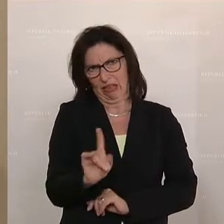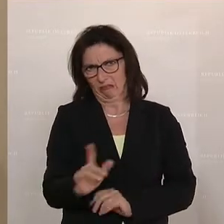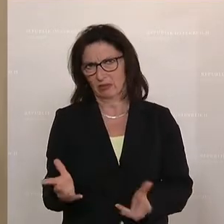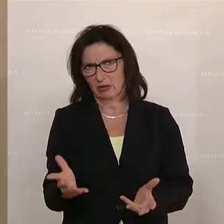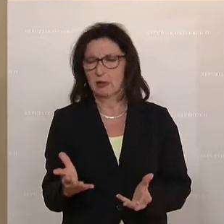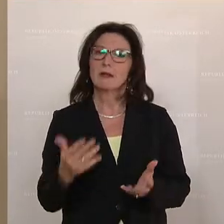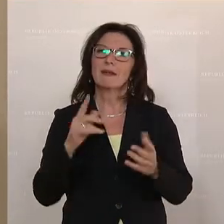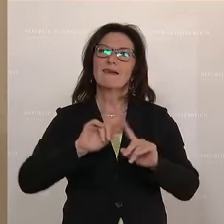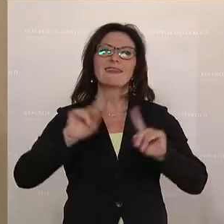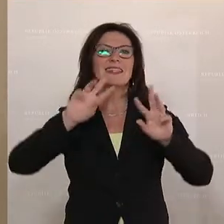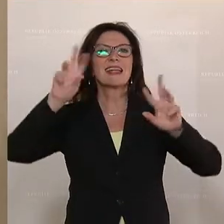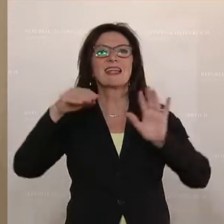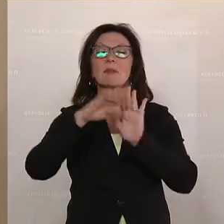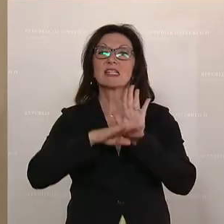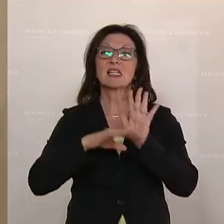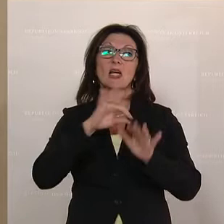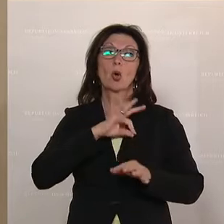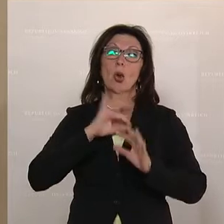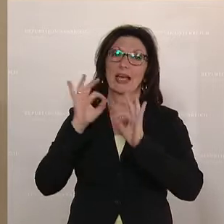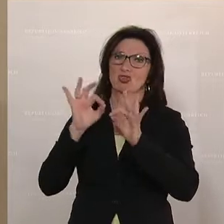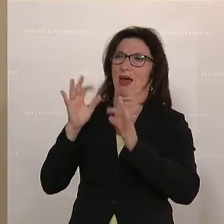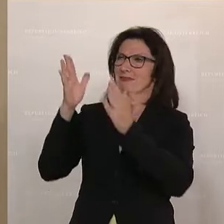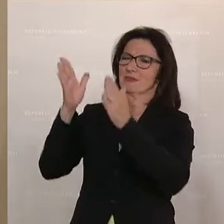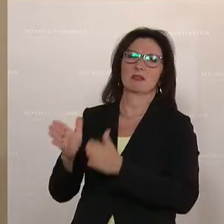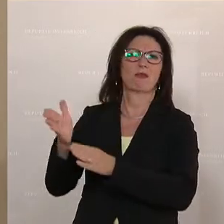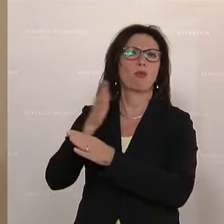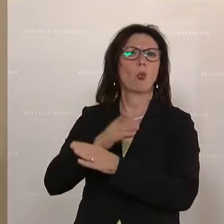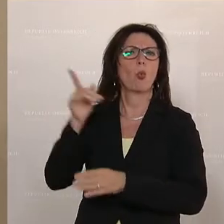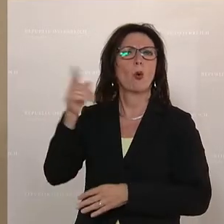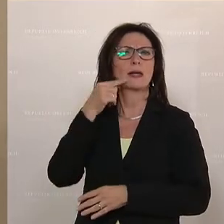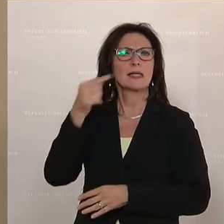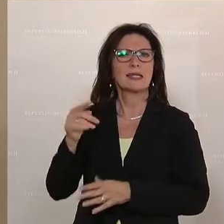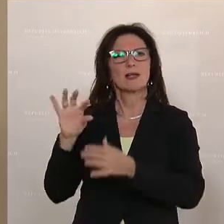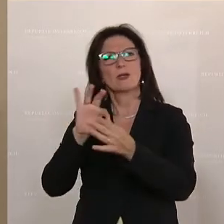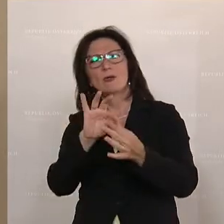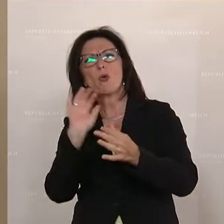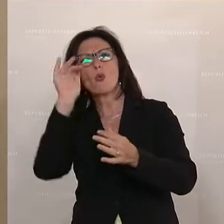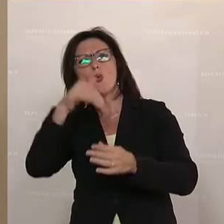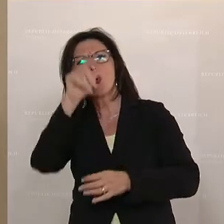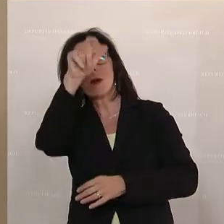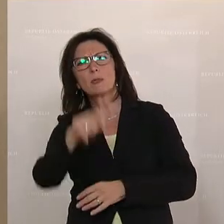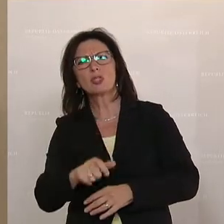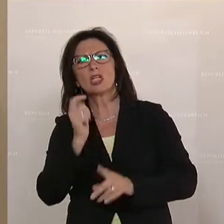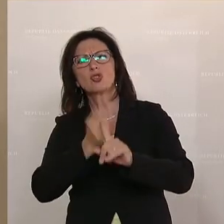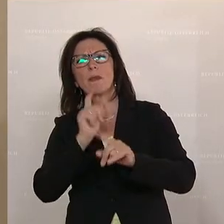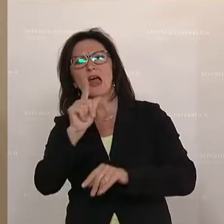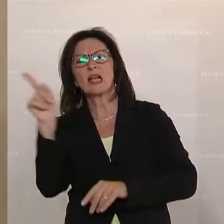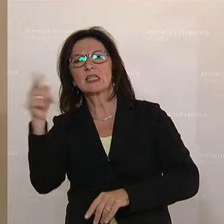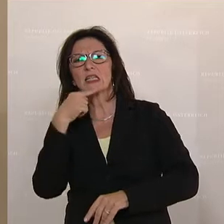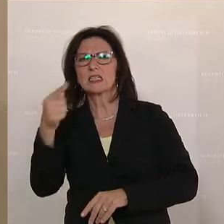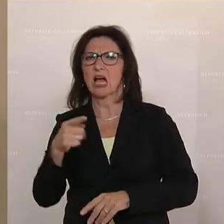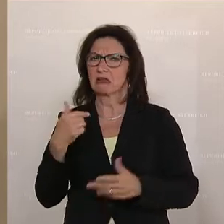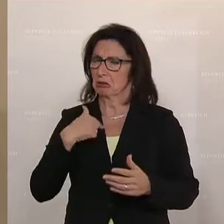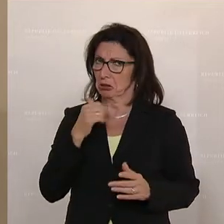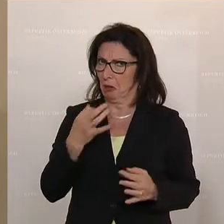Kollege Strasser, du hast vorher da gesagt über die Rede vom Kollegen Schmidlöcher, also ich habe das nicht gehört, dass er gesagt hätte, ihm sind